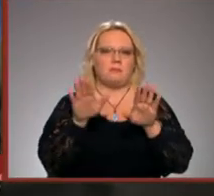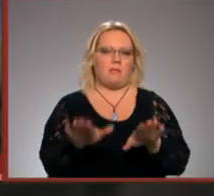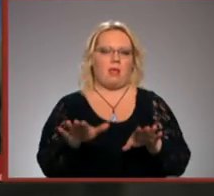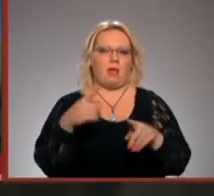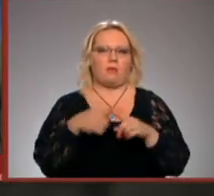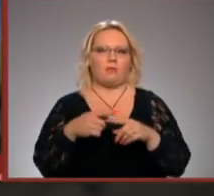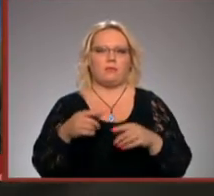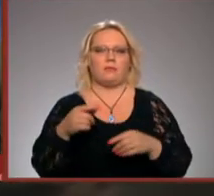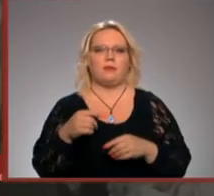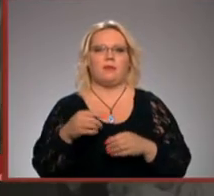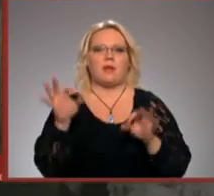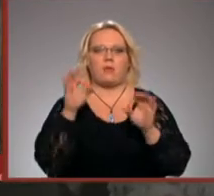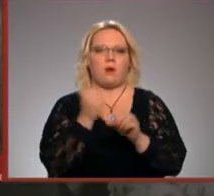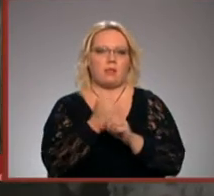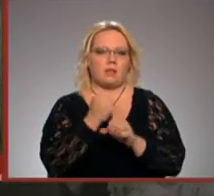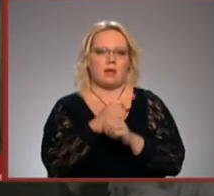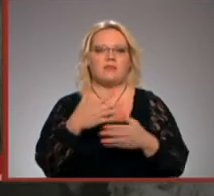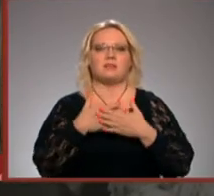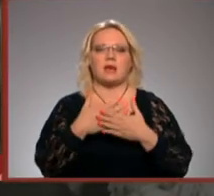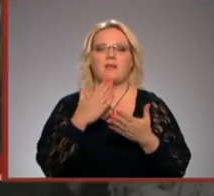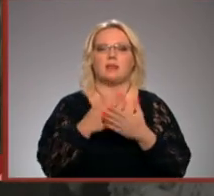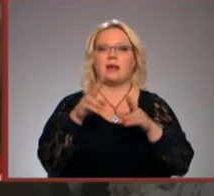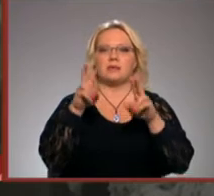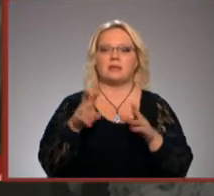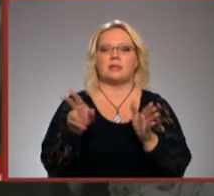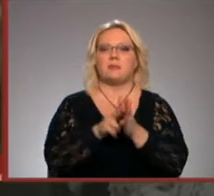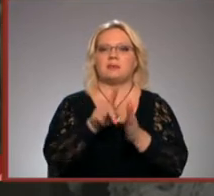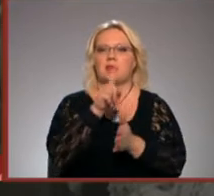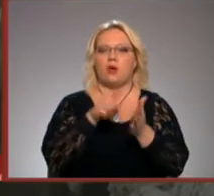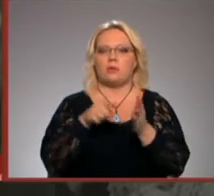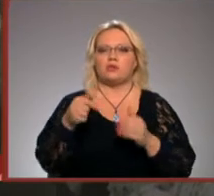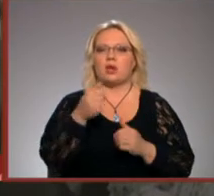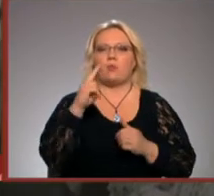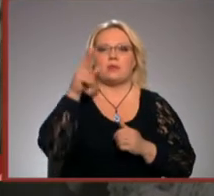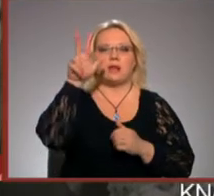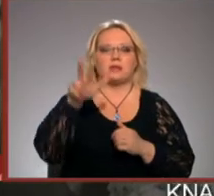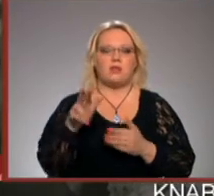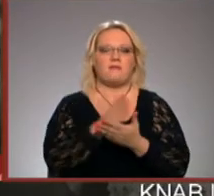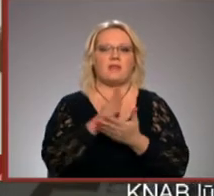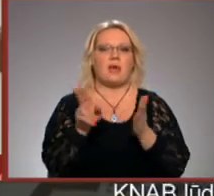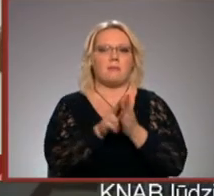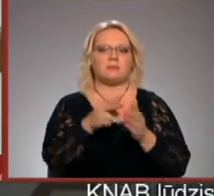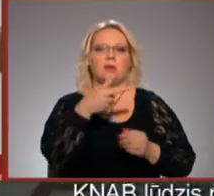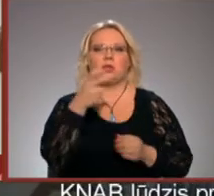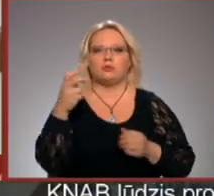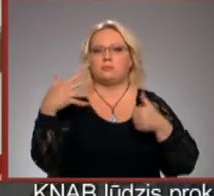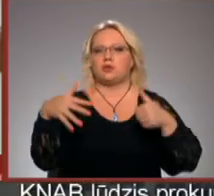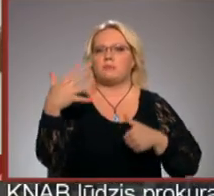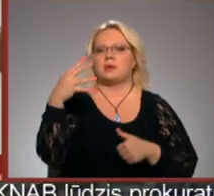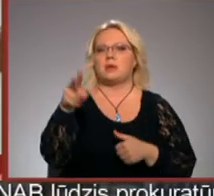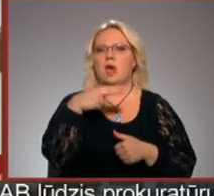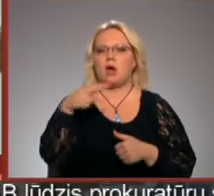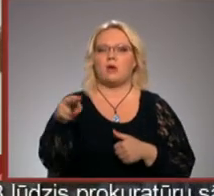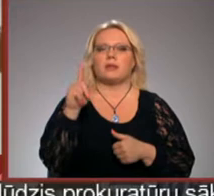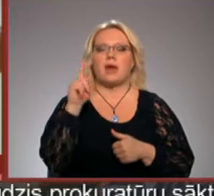solēdiem šiem nedara. Visaktīvāk tika izskatīts pensiju jautājums. Šī gadu 2. ceturksnī vidējā pensija bija dēju 265 eiro,